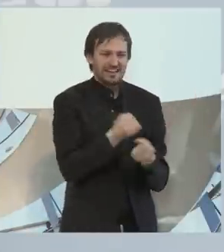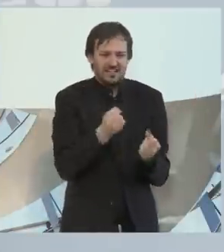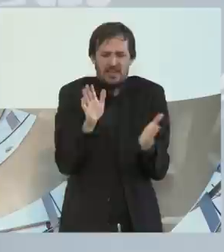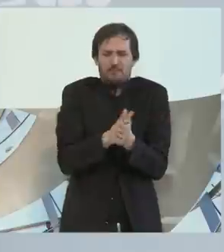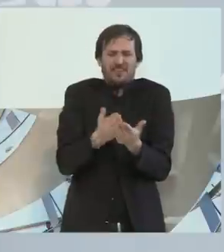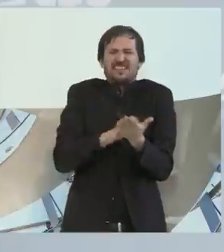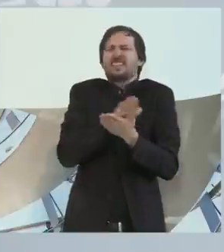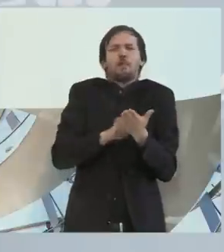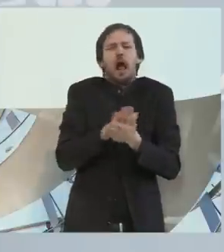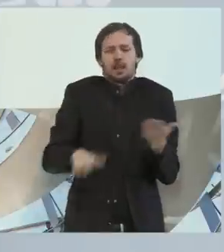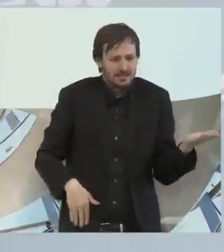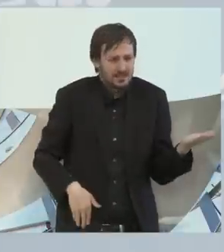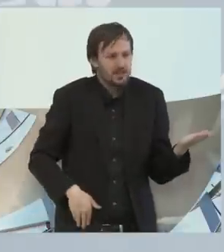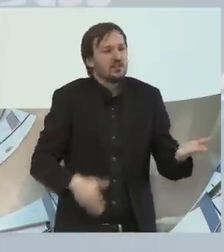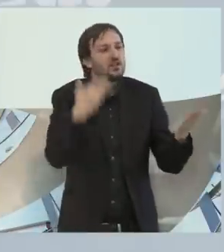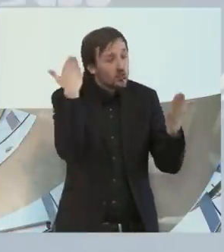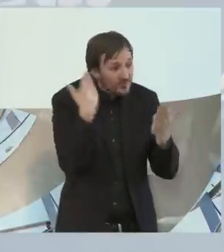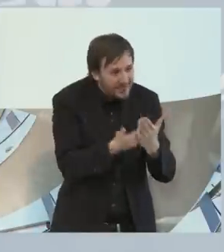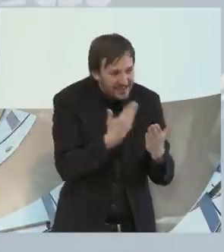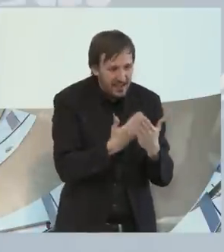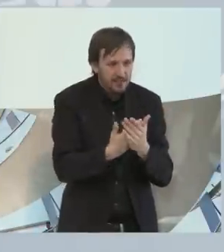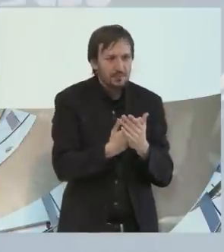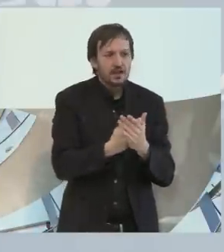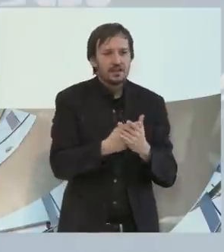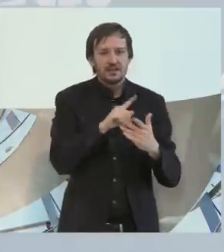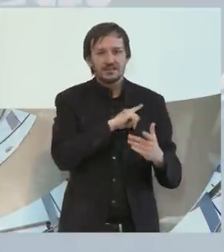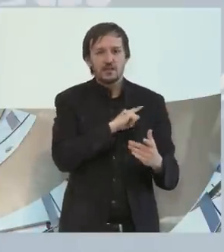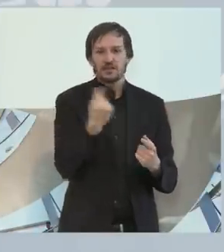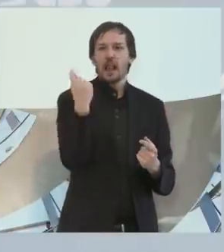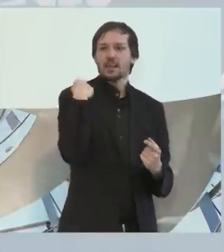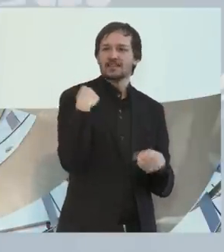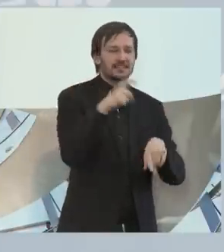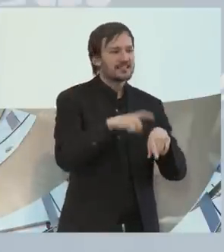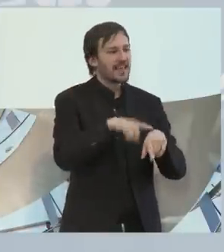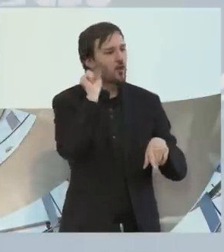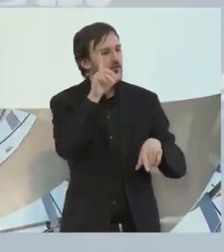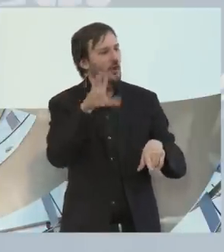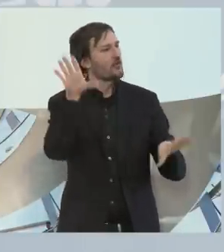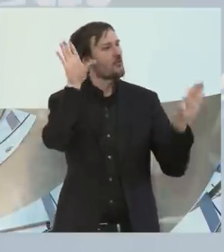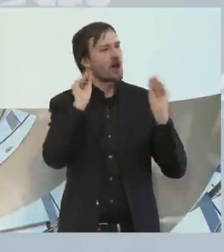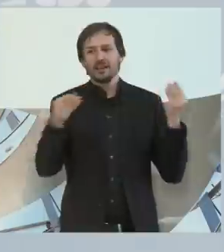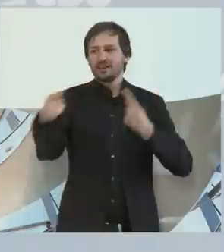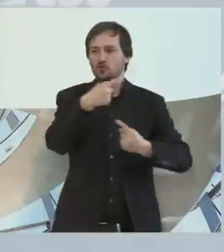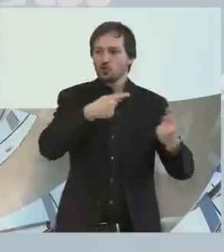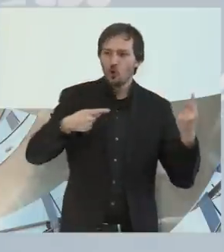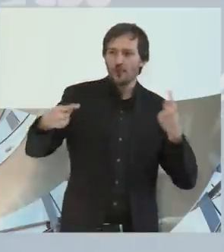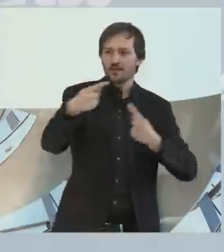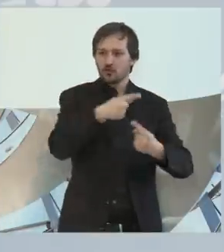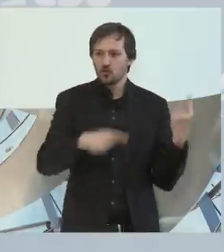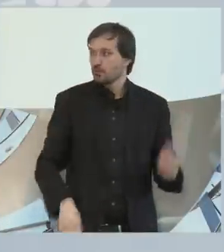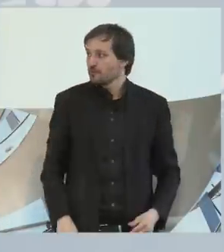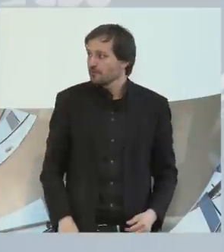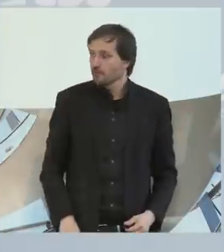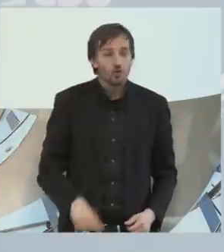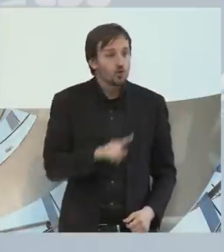Willen nicht. Und deswegen will ich schon sagen, wenn ich so die Diskussion in der letzten Zeit höre, ich war immer dankbar,